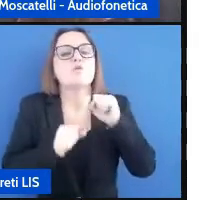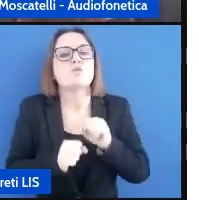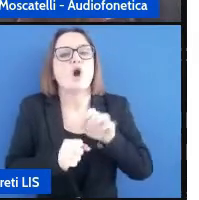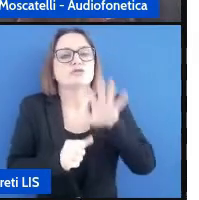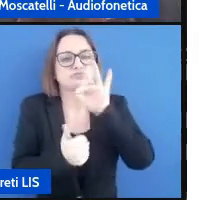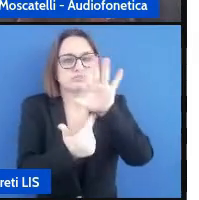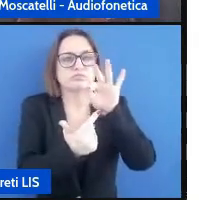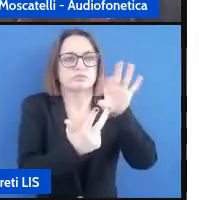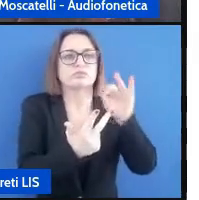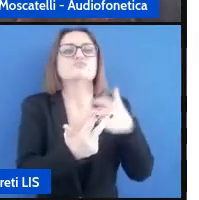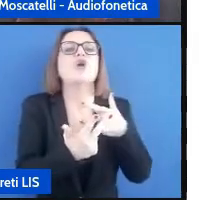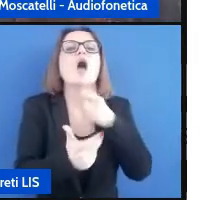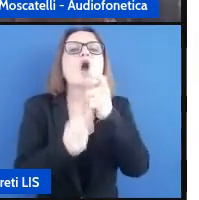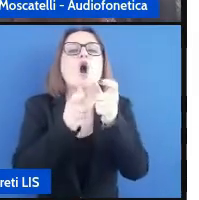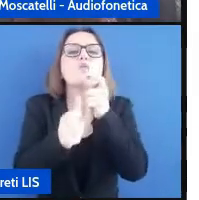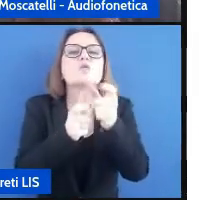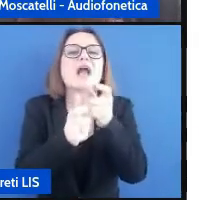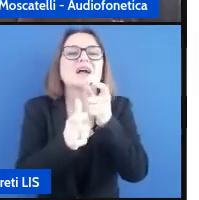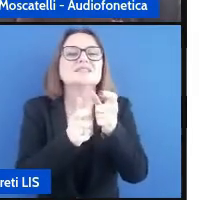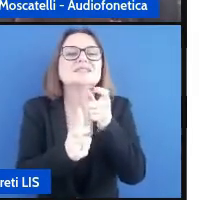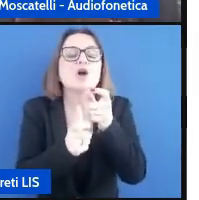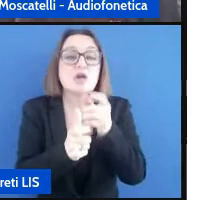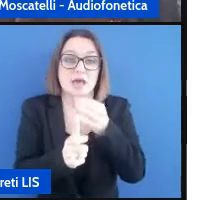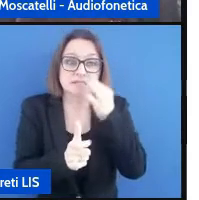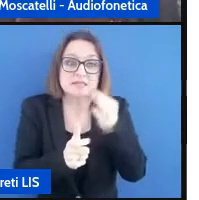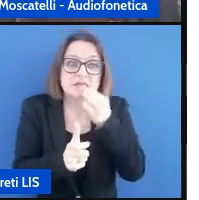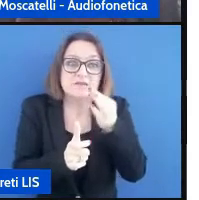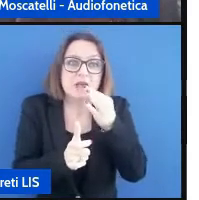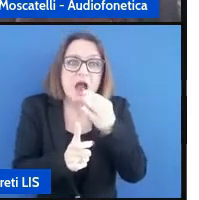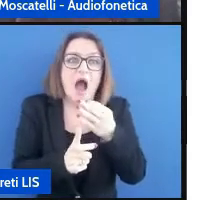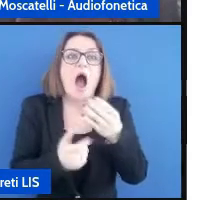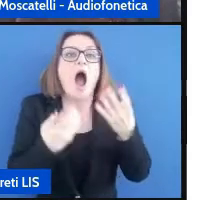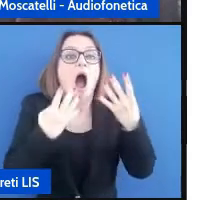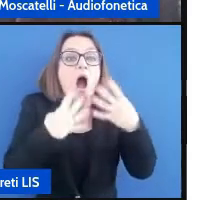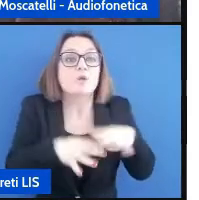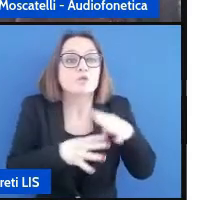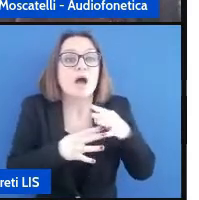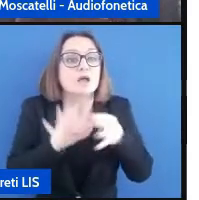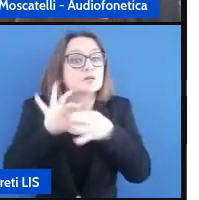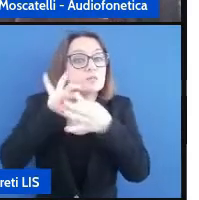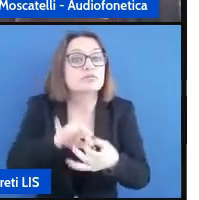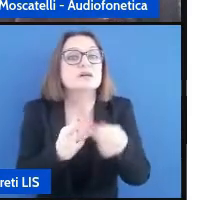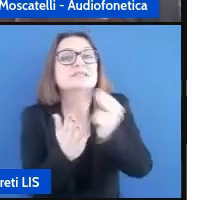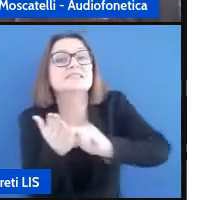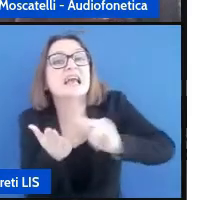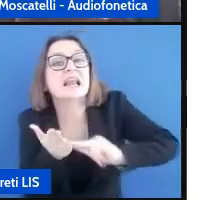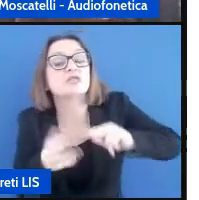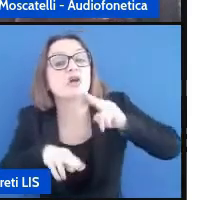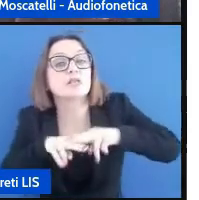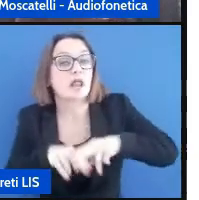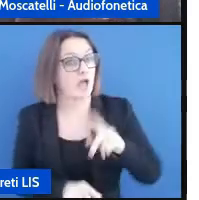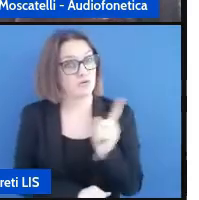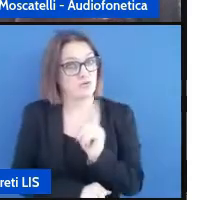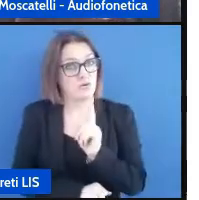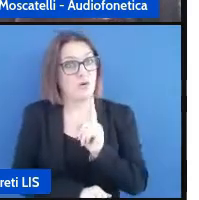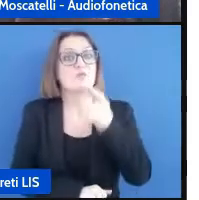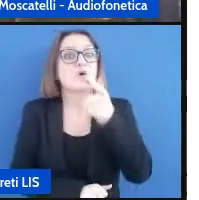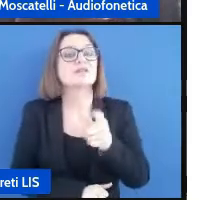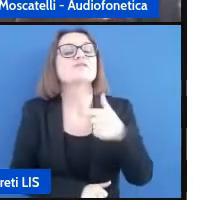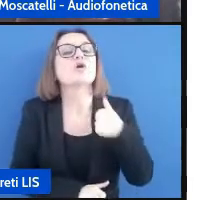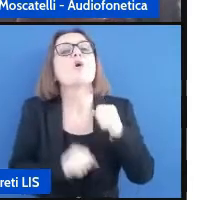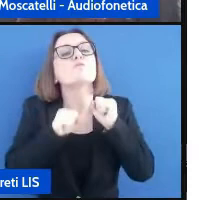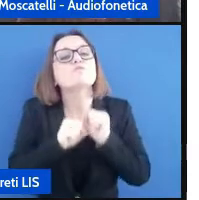comunicazione che non implica la produzione scritta perché in questo modo io posso